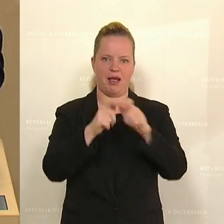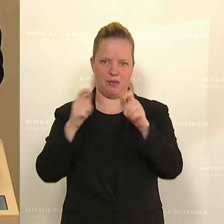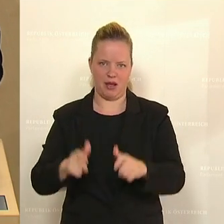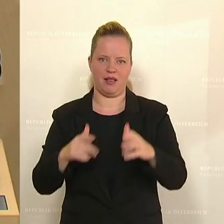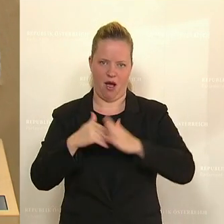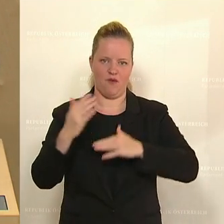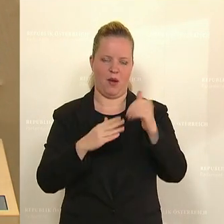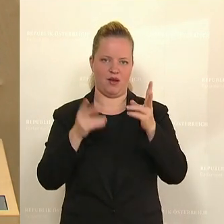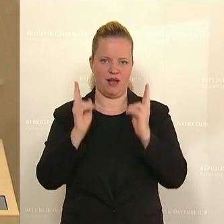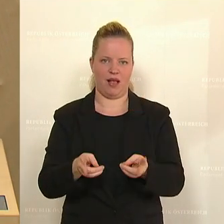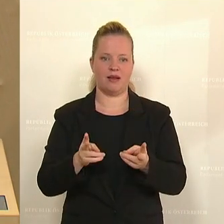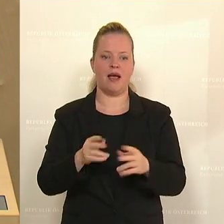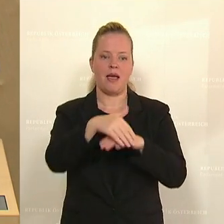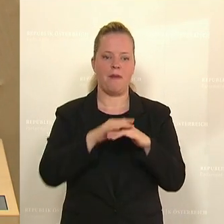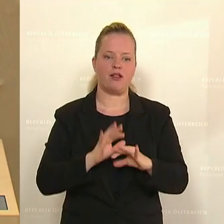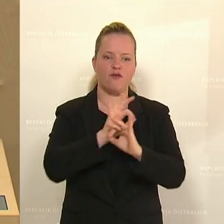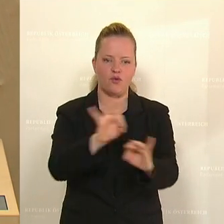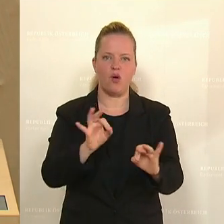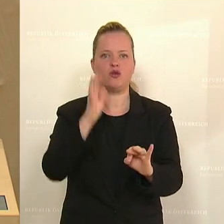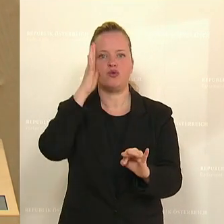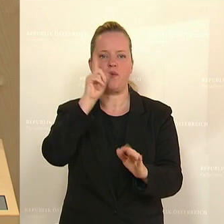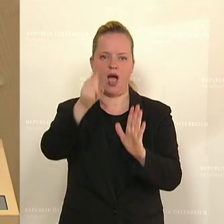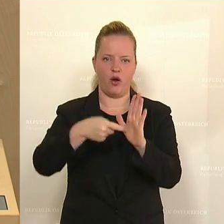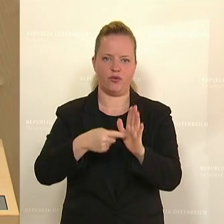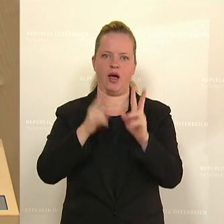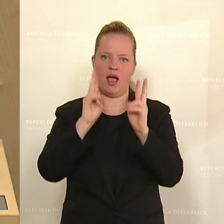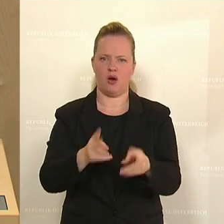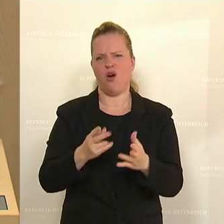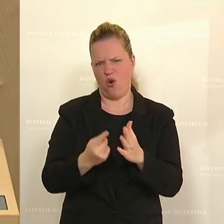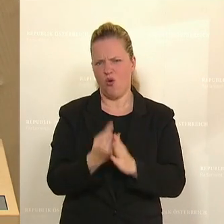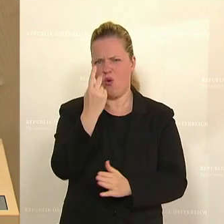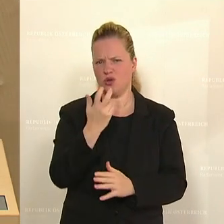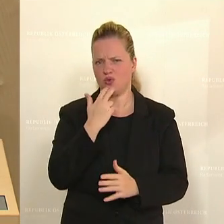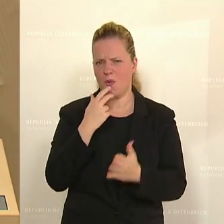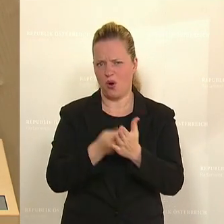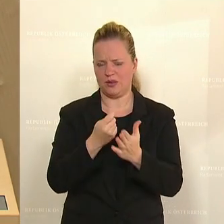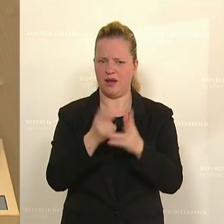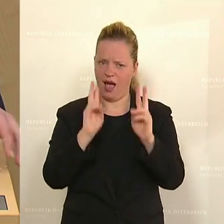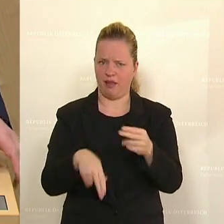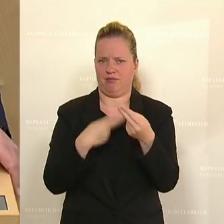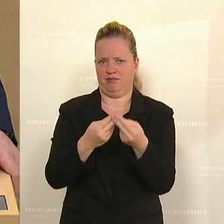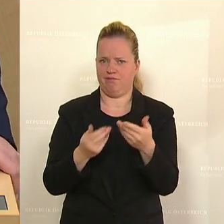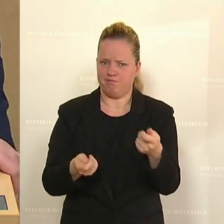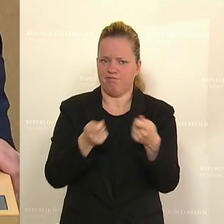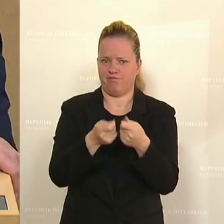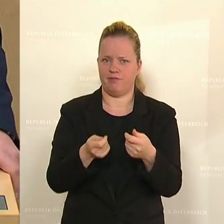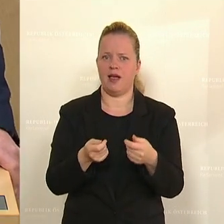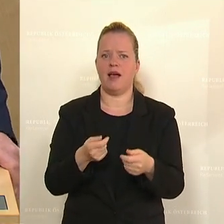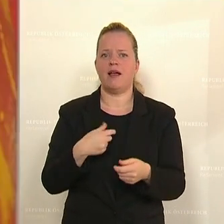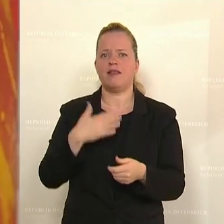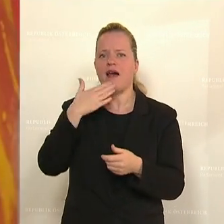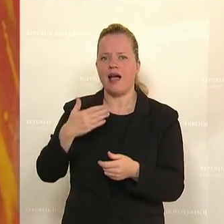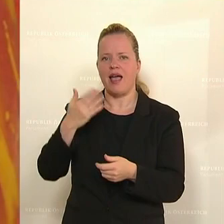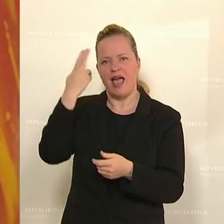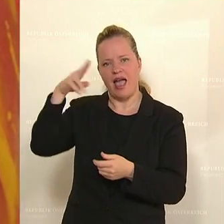für die Herausforderungen der Zukunft an den hohen Stromkosten entgegenwirken können. Herzlichen Dank an Herrn Bundesminister Magnus Brunner und